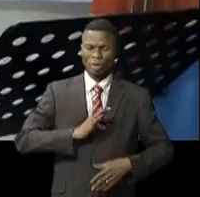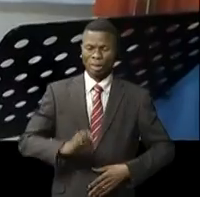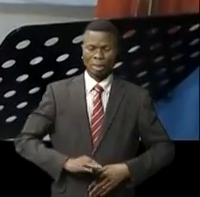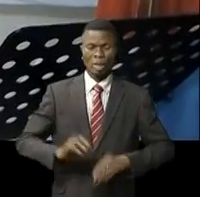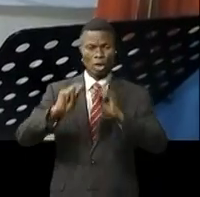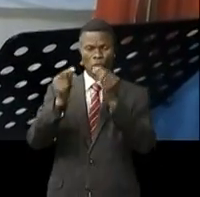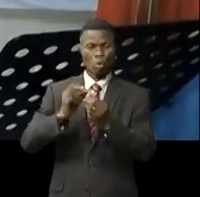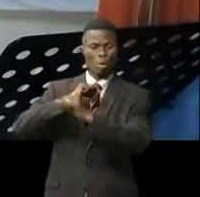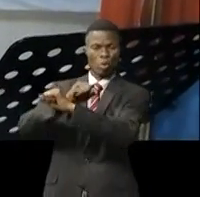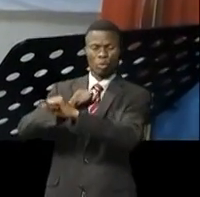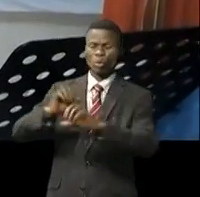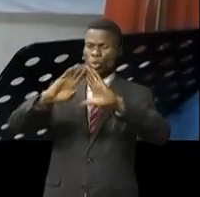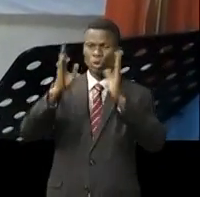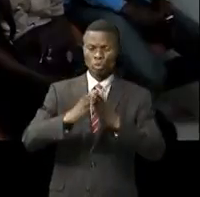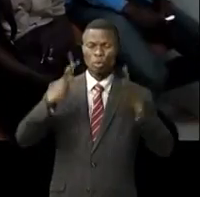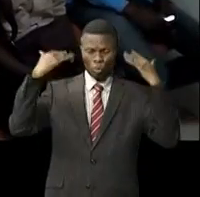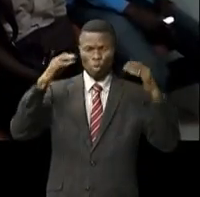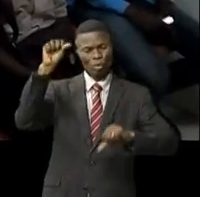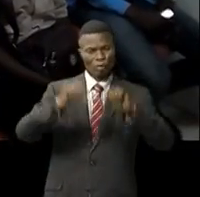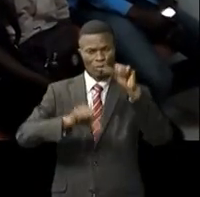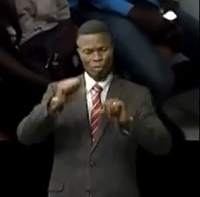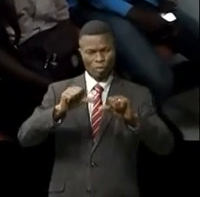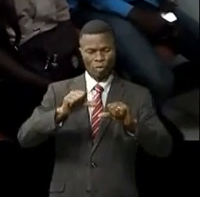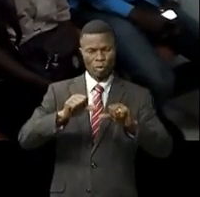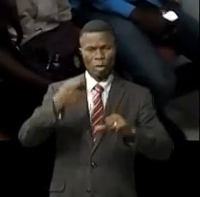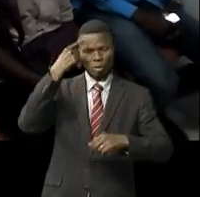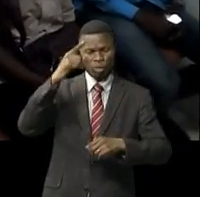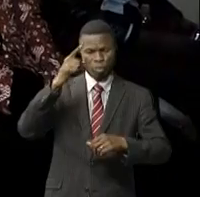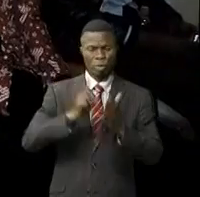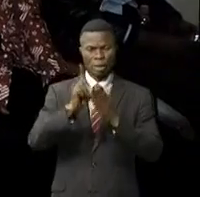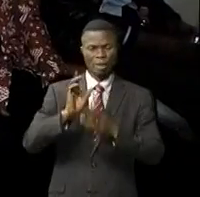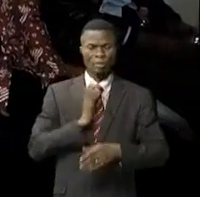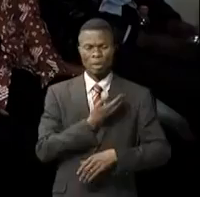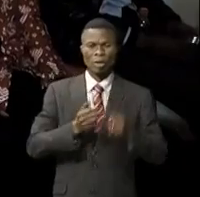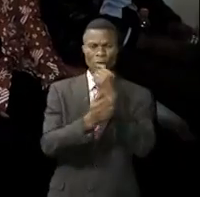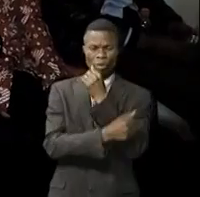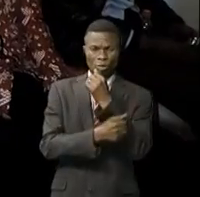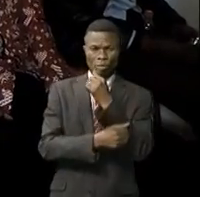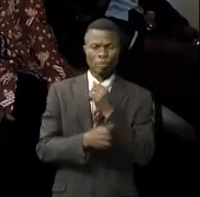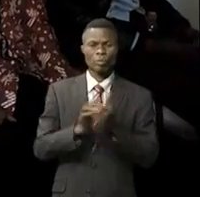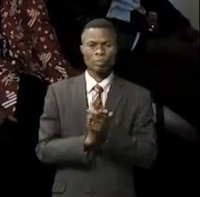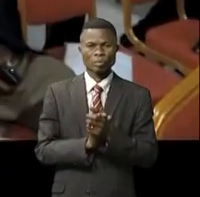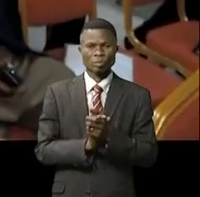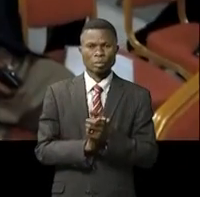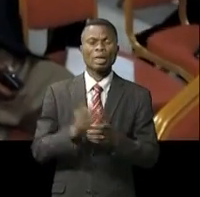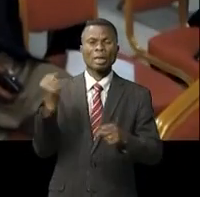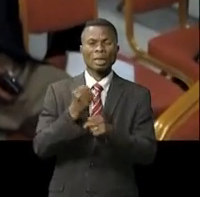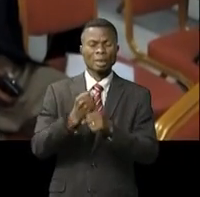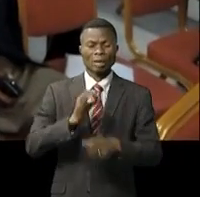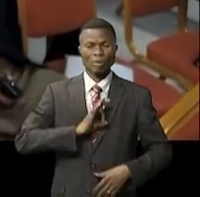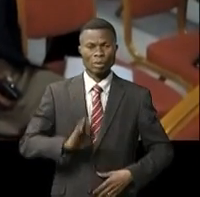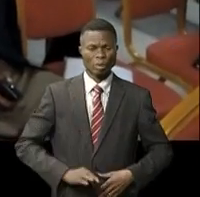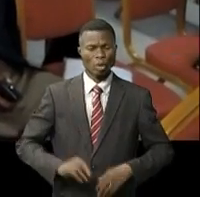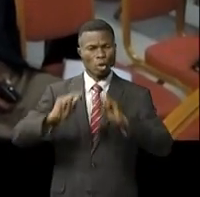vise à baguer la route à toutes les initiatives pouvant compromettre le développement du pays dans les œuvres du développement du chef de l'état les